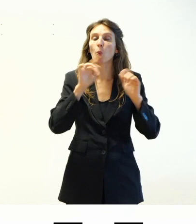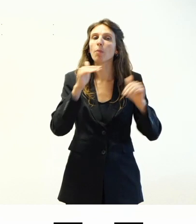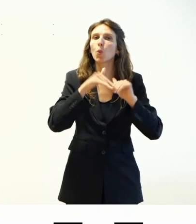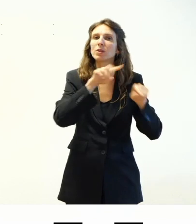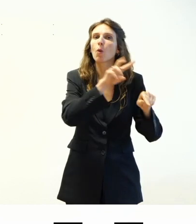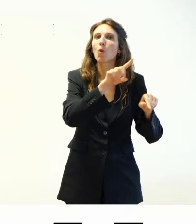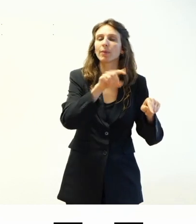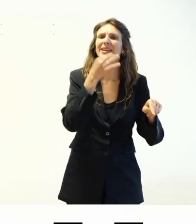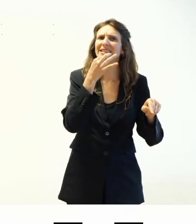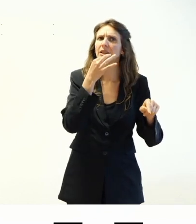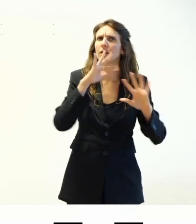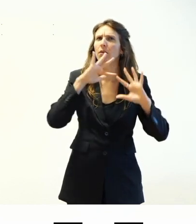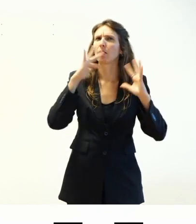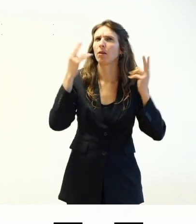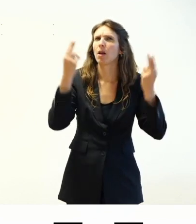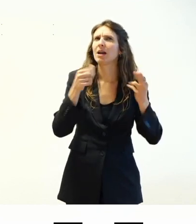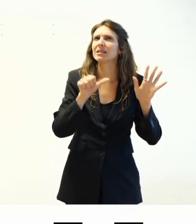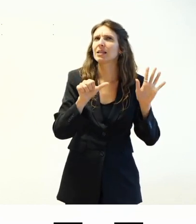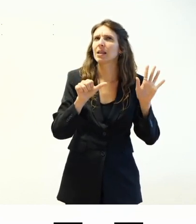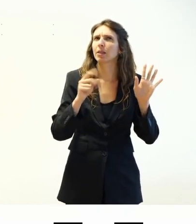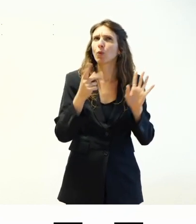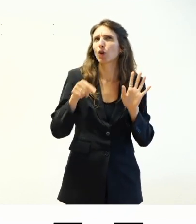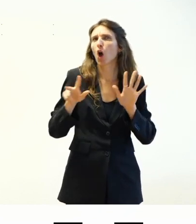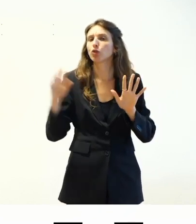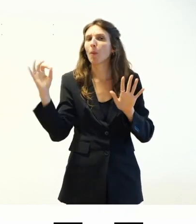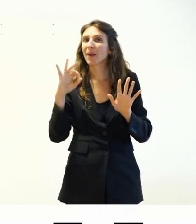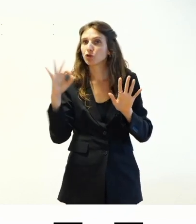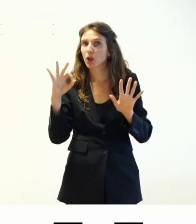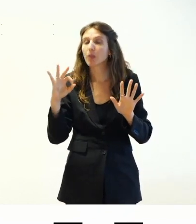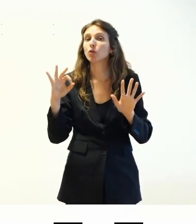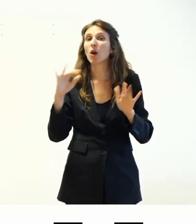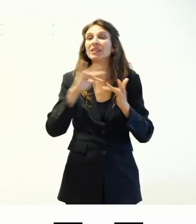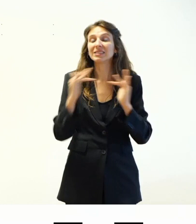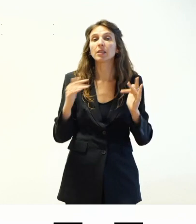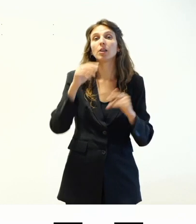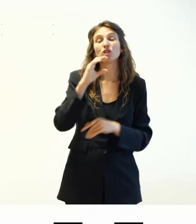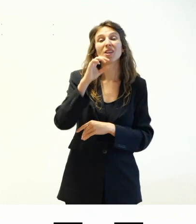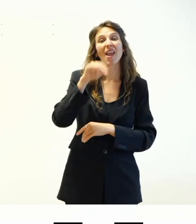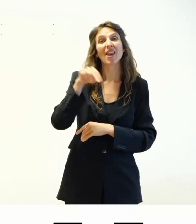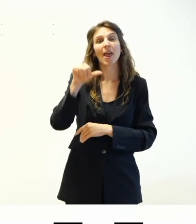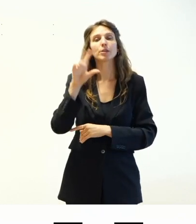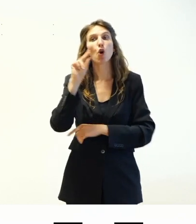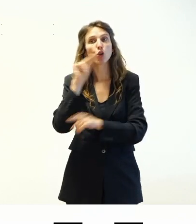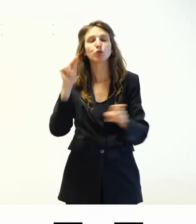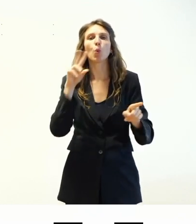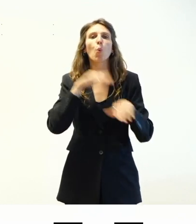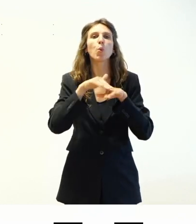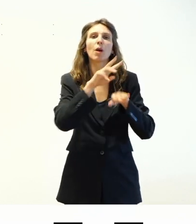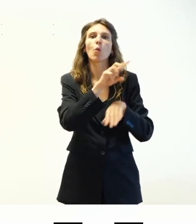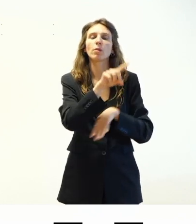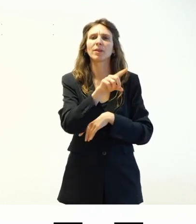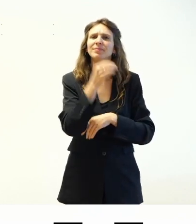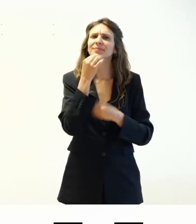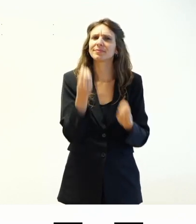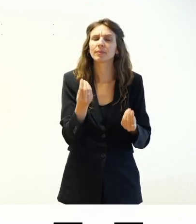cioè dal 62,8% dei siti che usano un CMS conosciuto. Cioè,